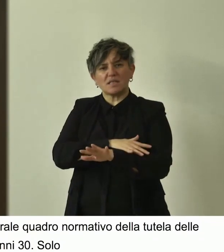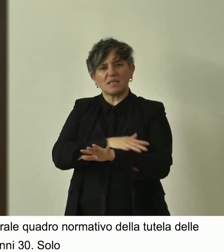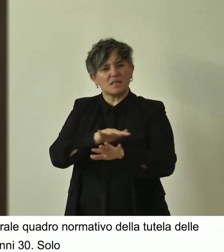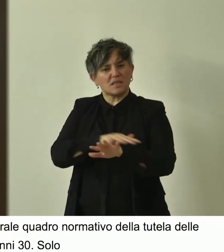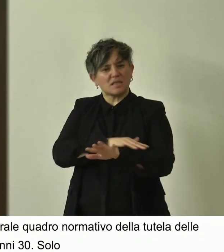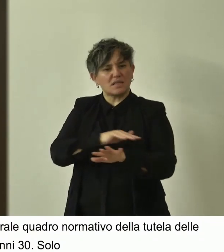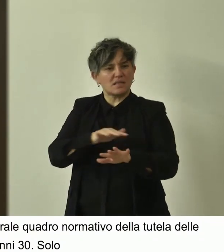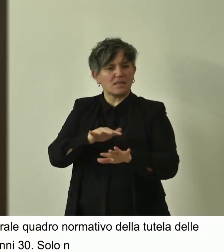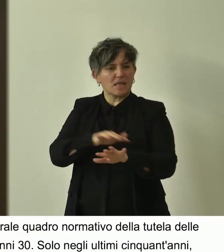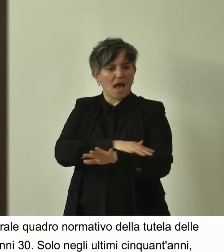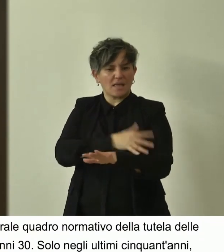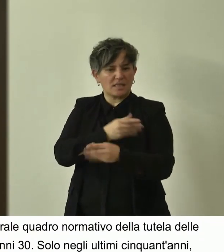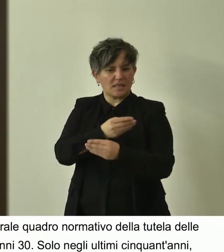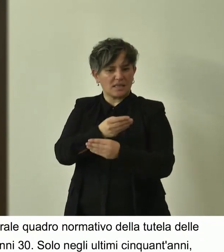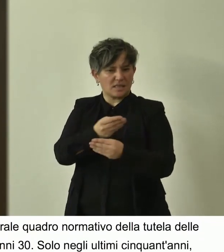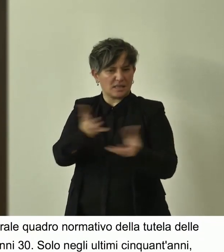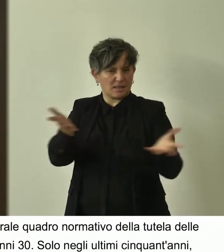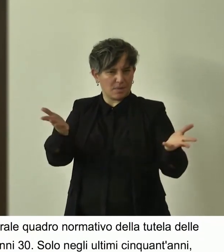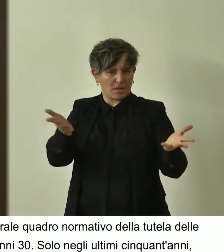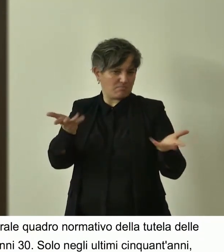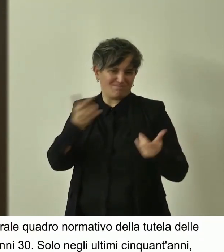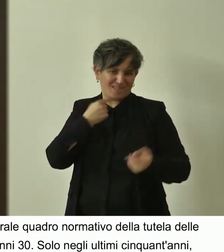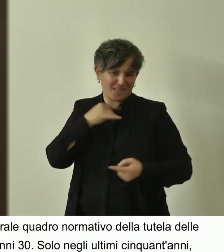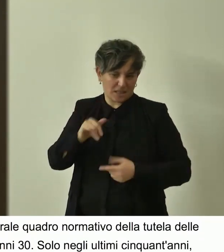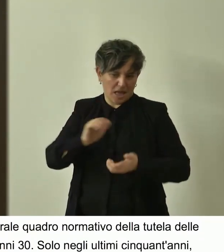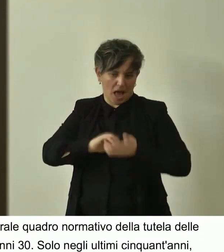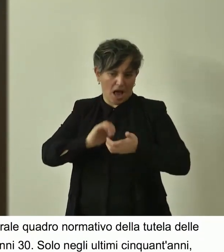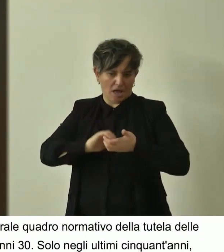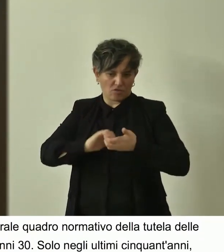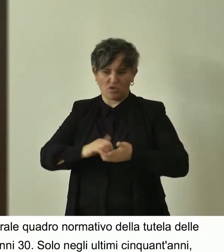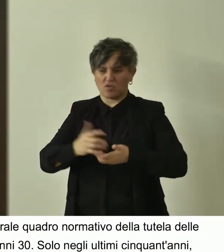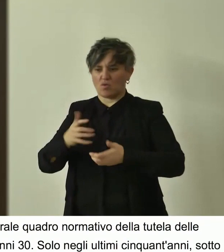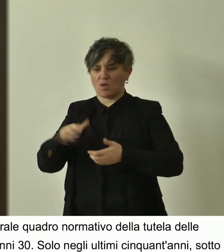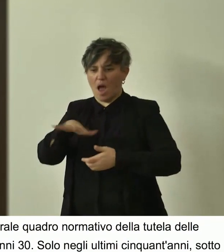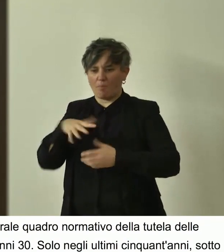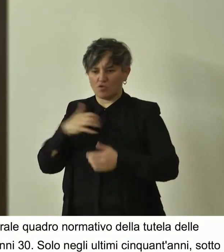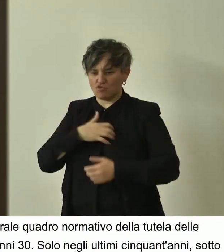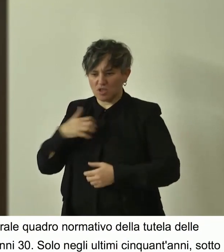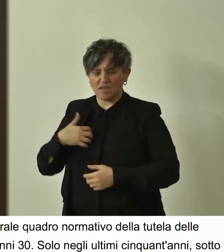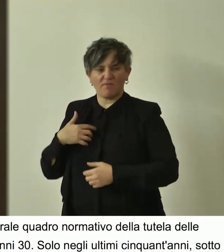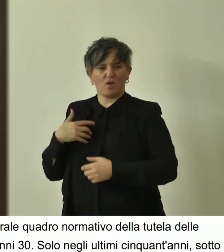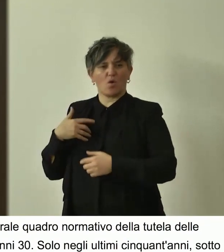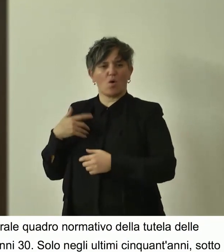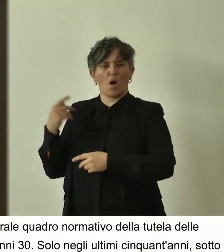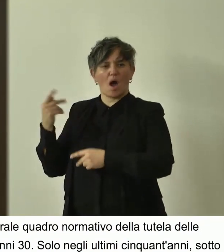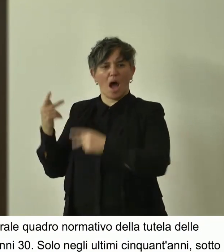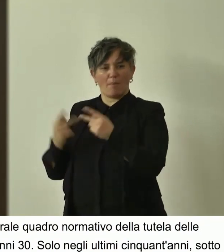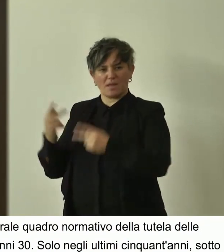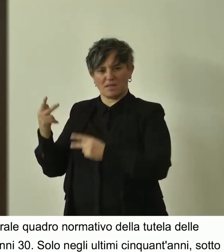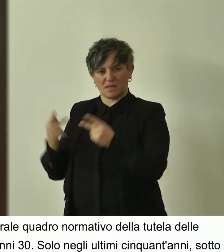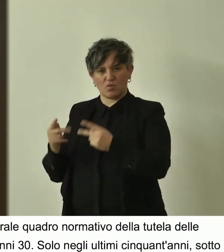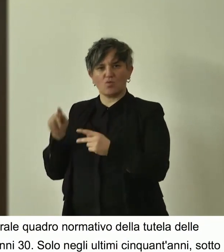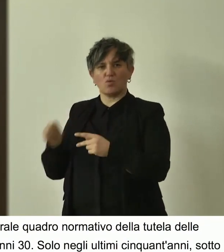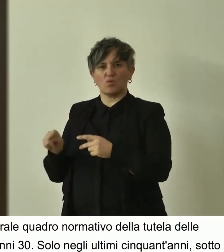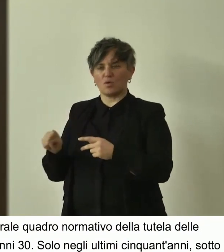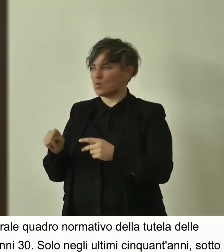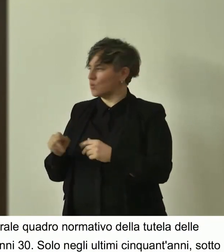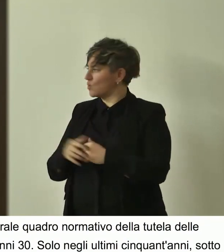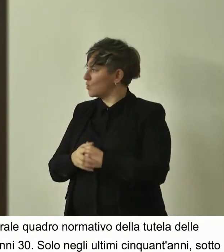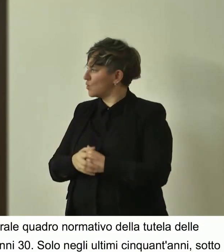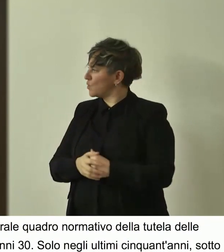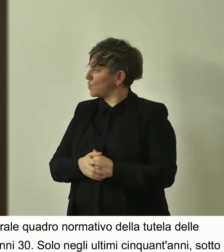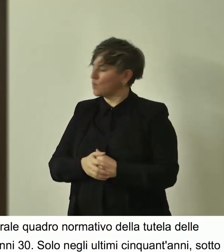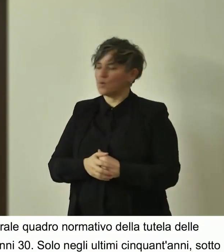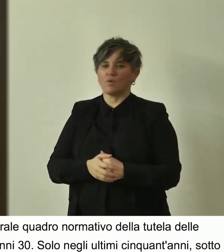associazioni, oltre che dal mondo scientifico e delle amministrazioni, sono stati